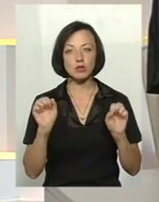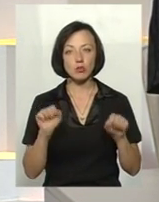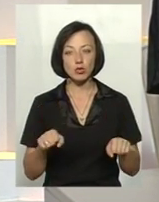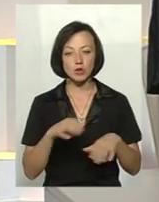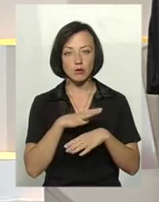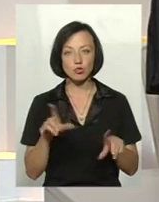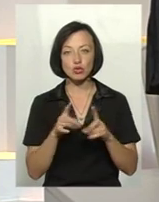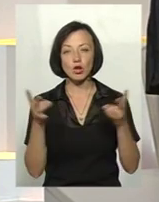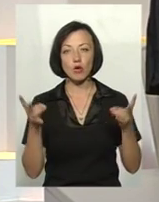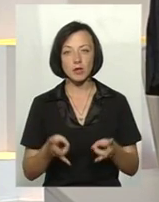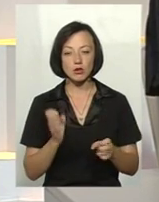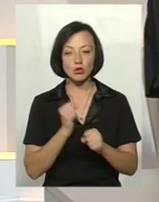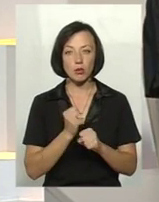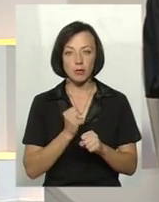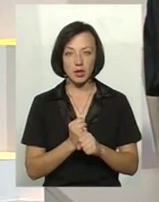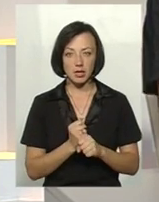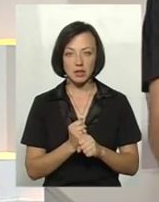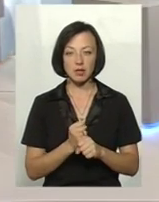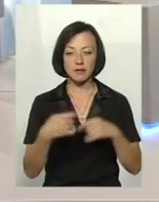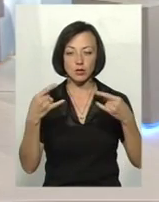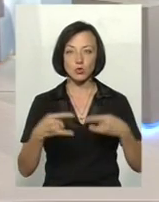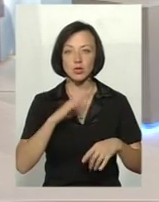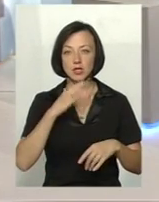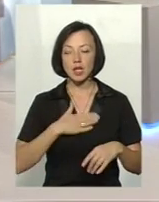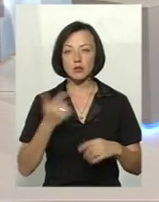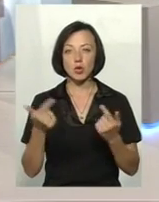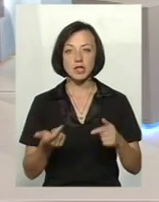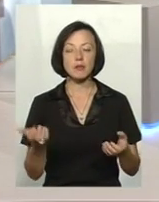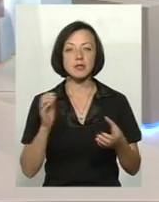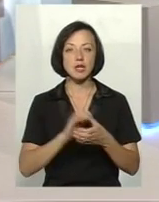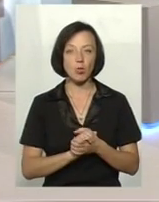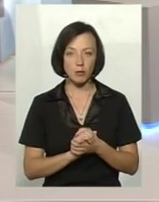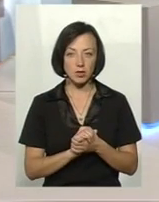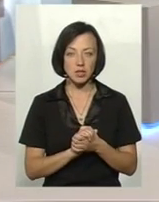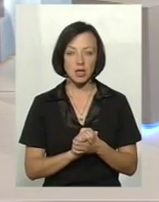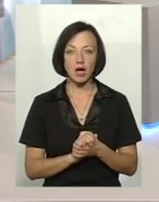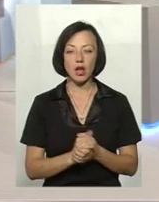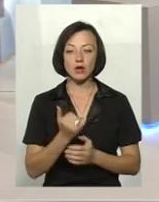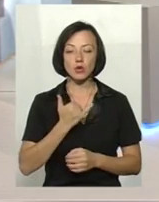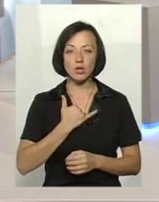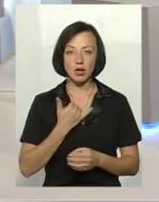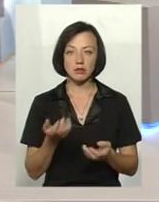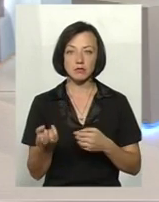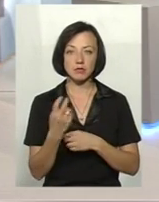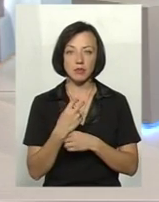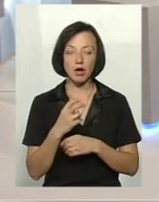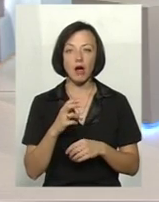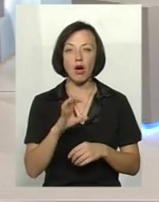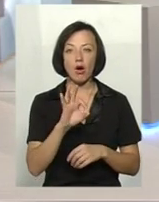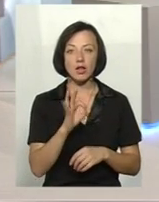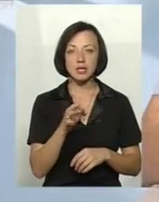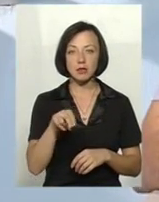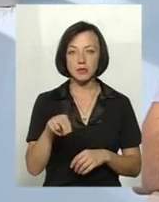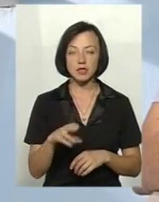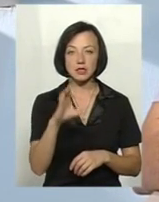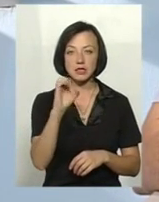і що для цього необхідно зробити, говоримо в студію з нашими гостями. Знайомтеся, до нас сьогодні завітали Олександр